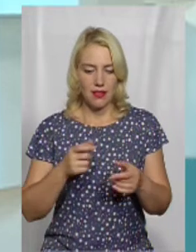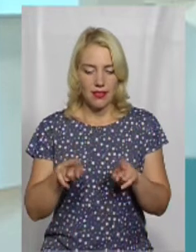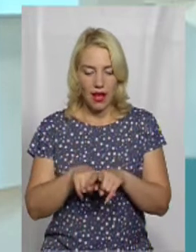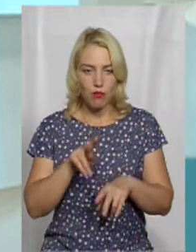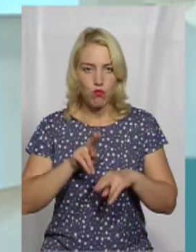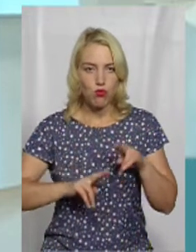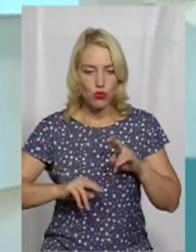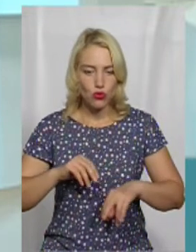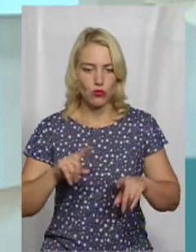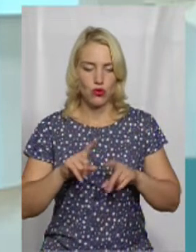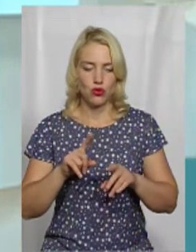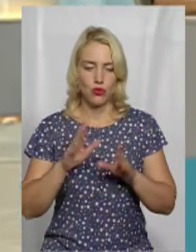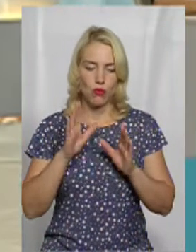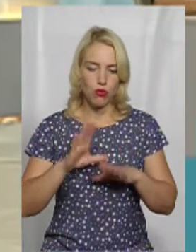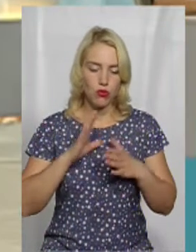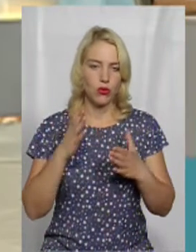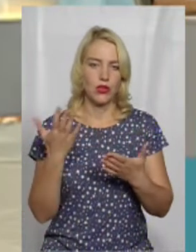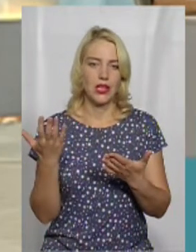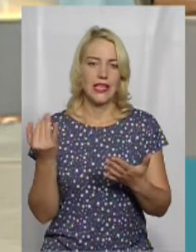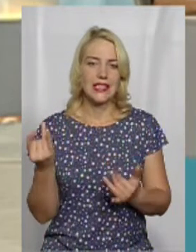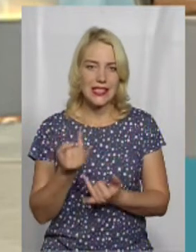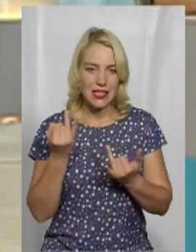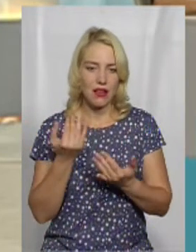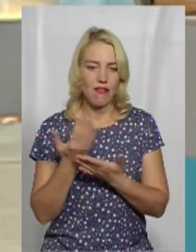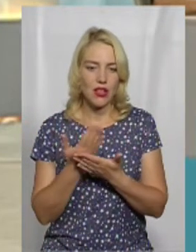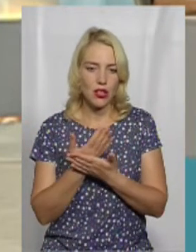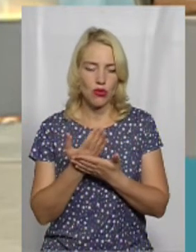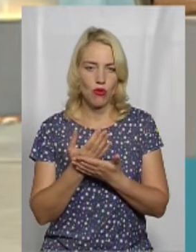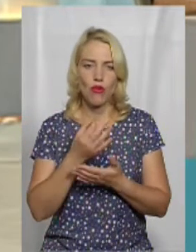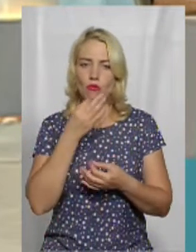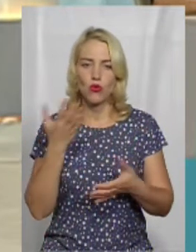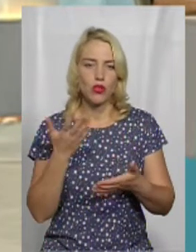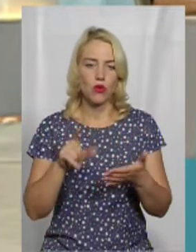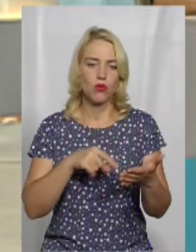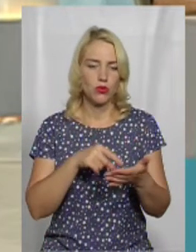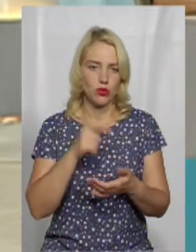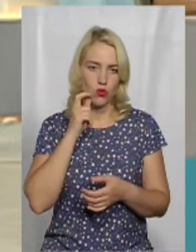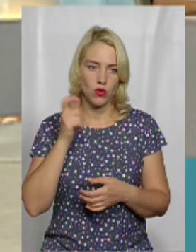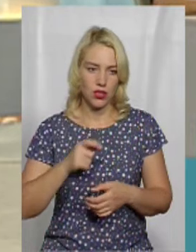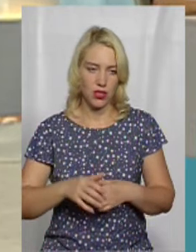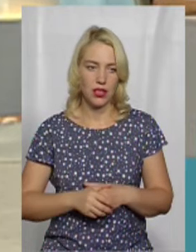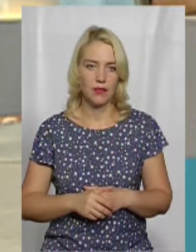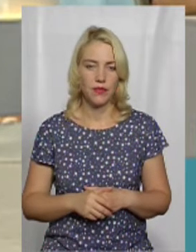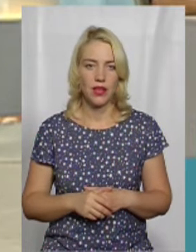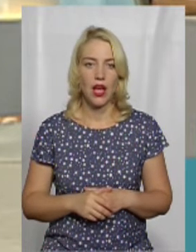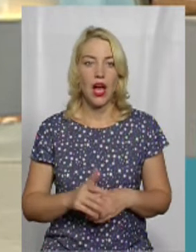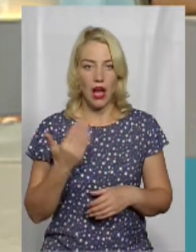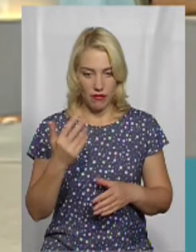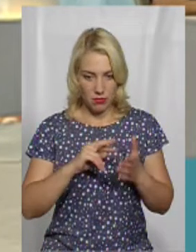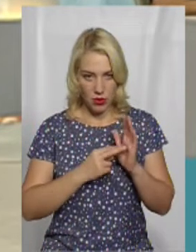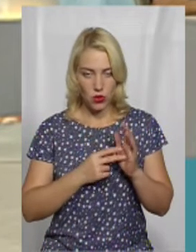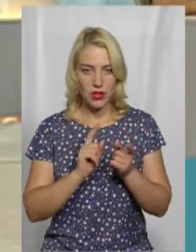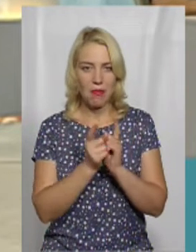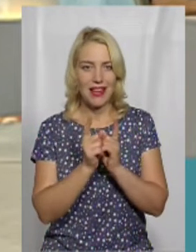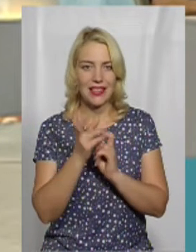цікавим будь-якому глядачу, взагалі, незалежно якого міста, країни і чого там не було. Плануєте переводити на, перекладати на інші мови?